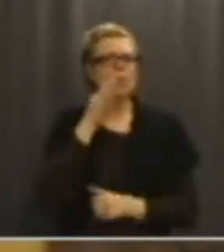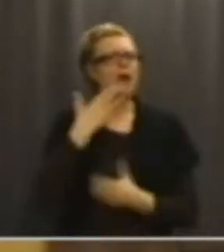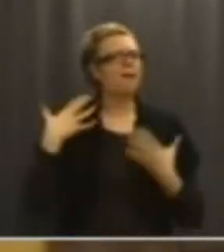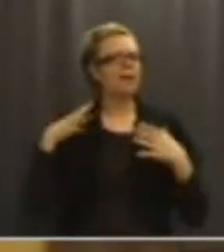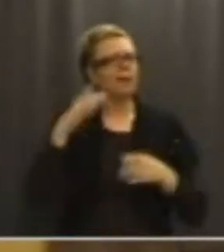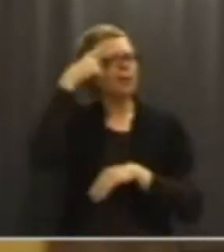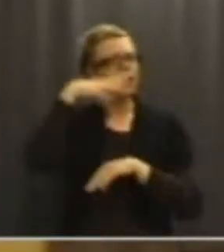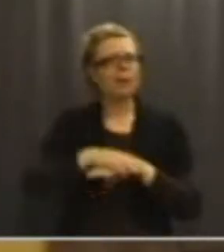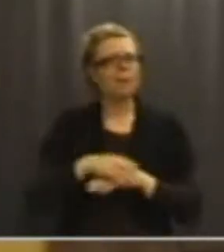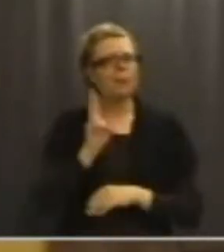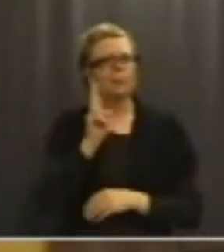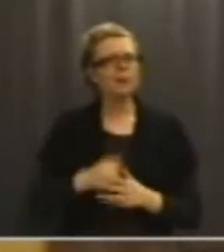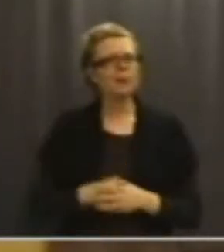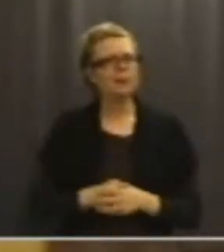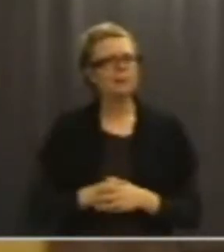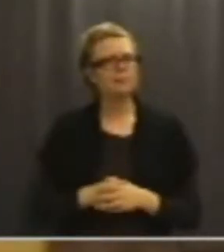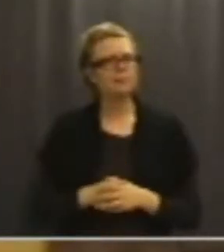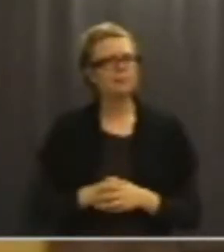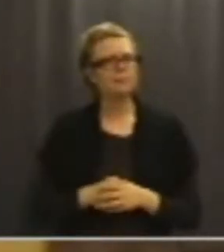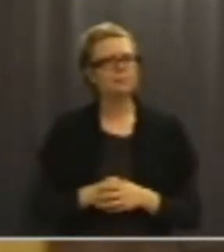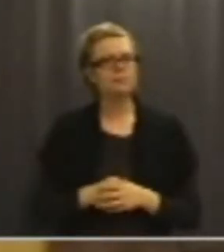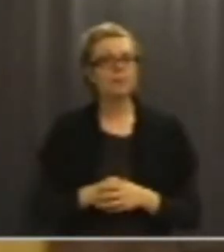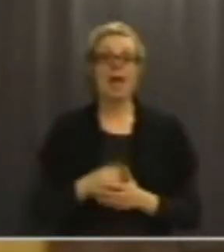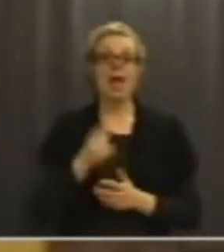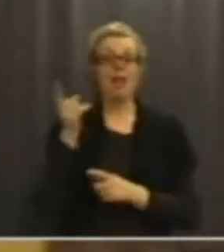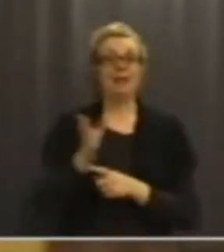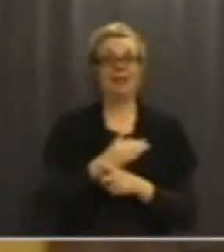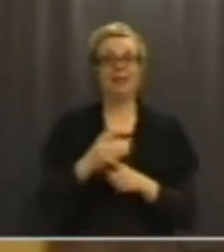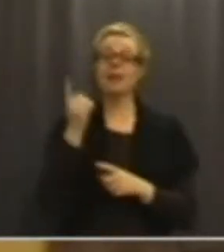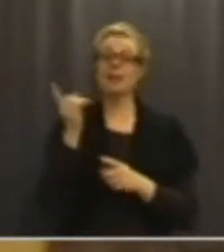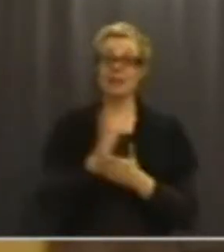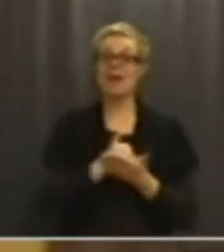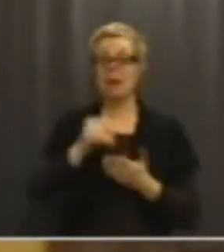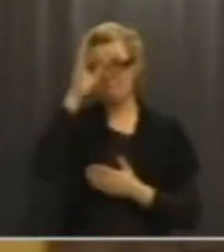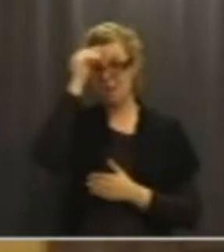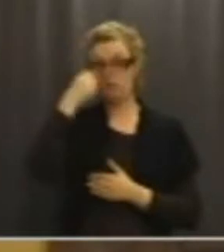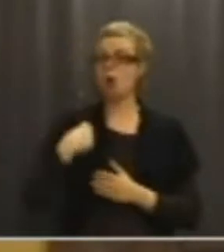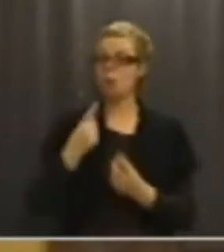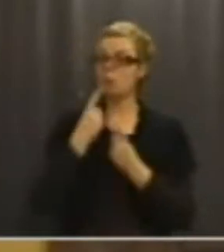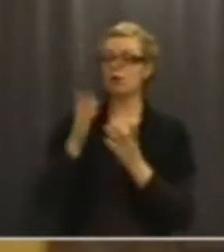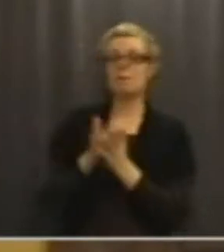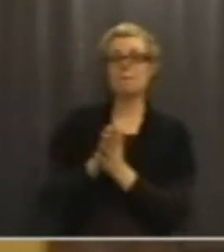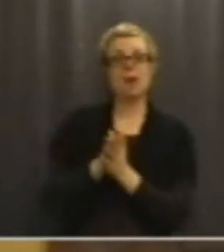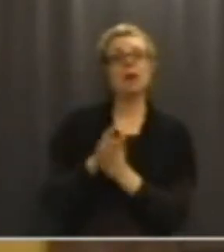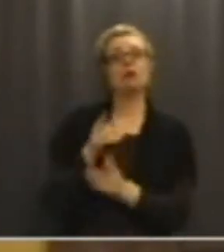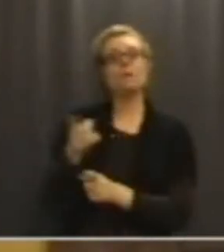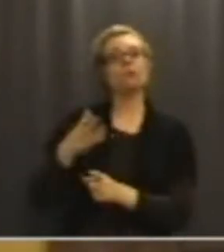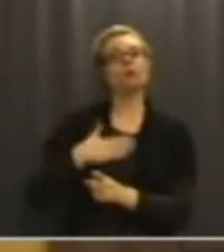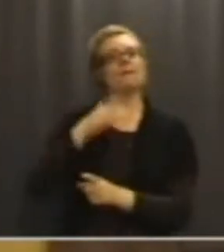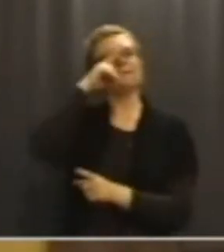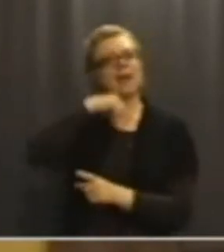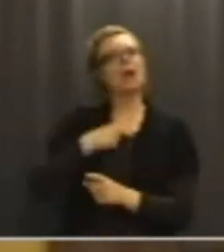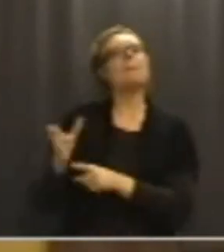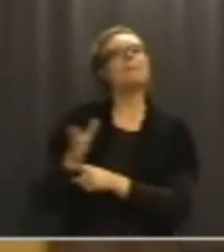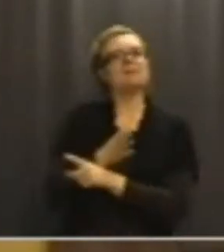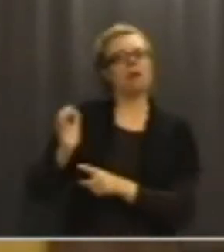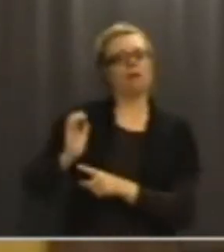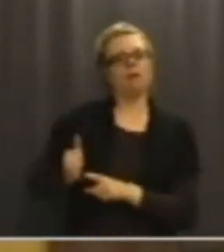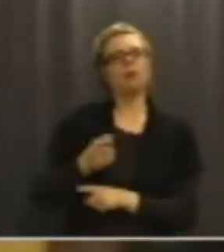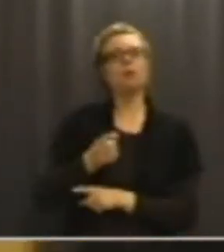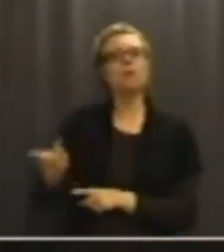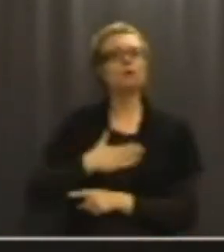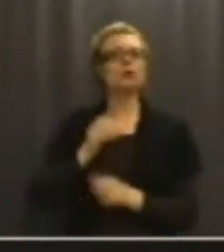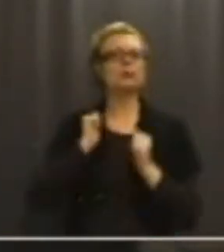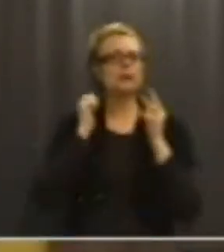tänka på det. En del män som jag har talat med som inte tycker att det är rätt att misshandla kvinnor tar för